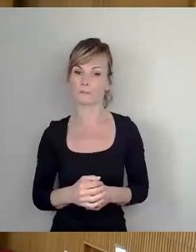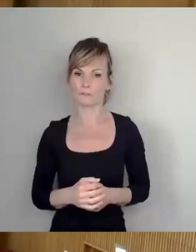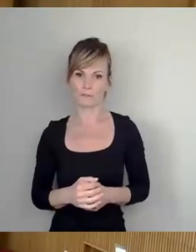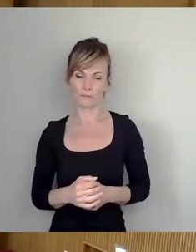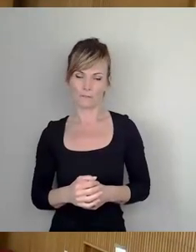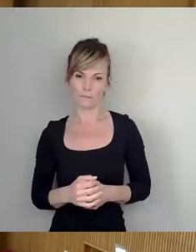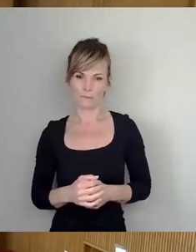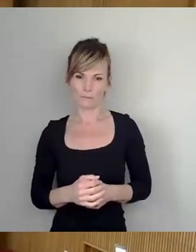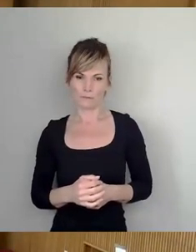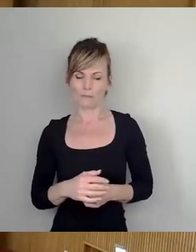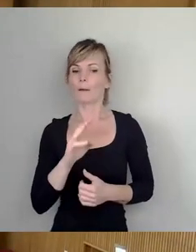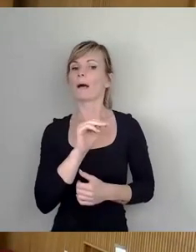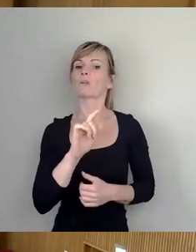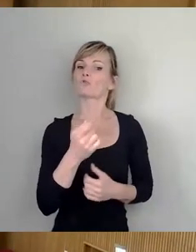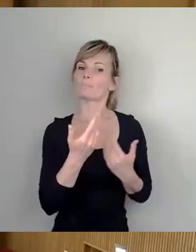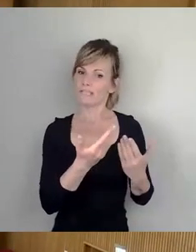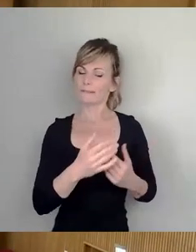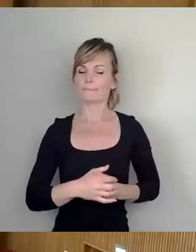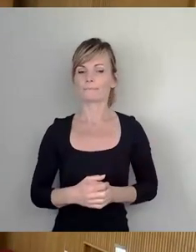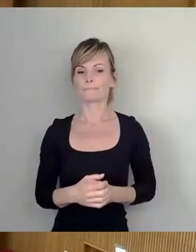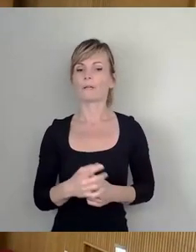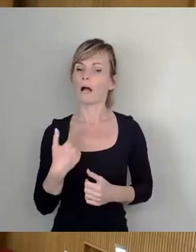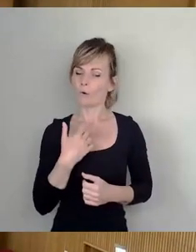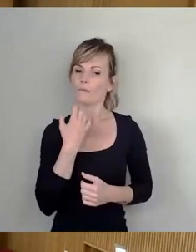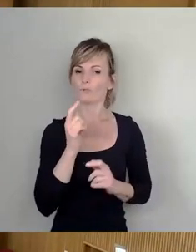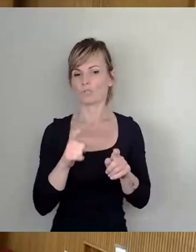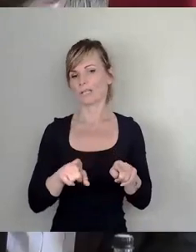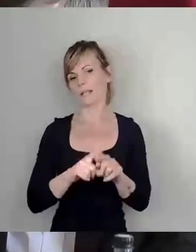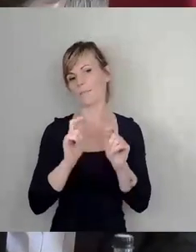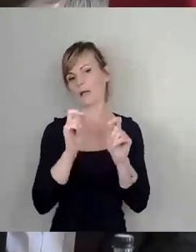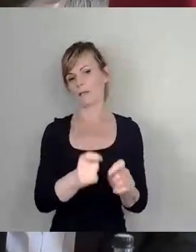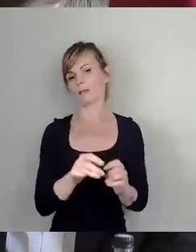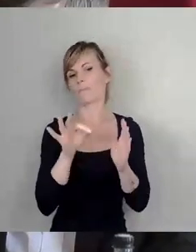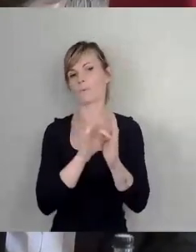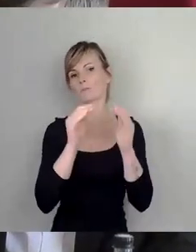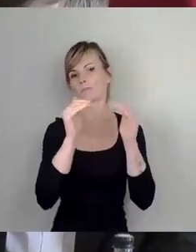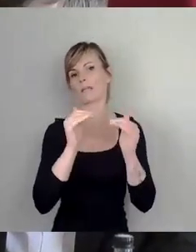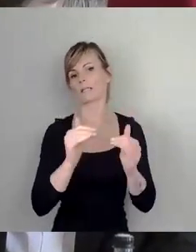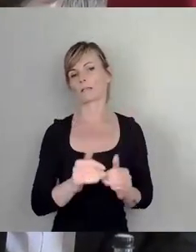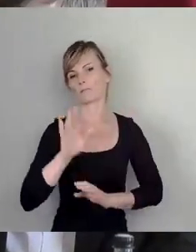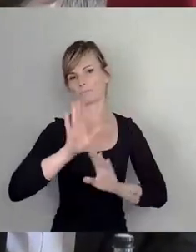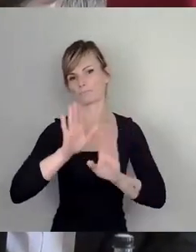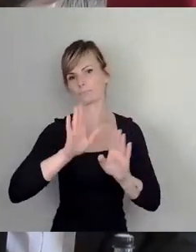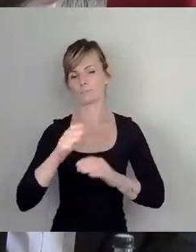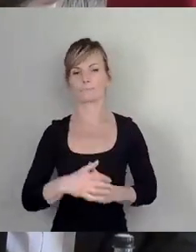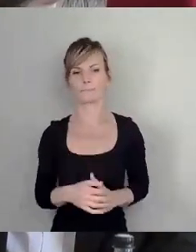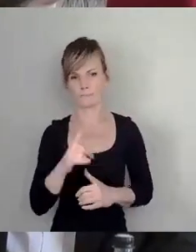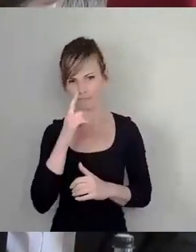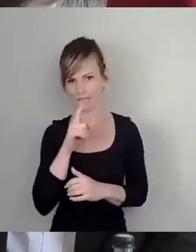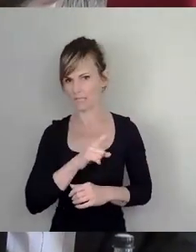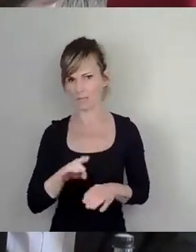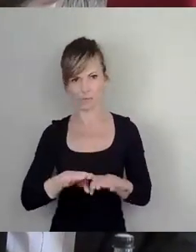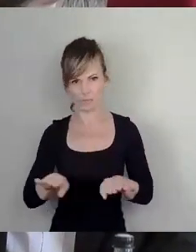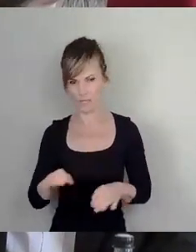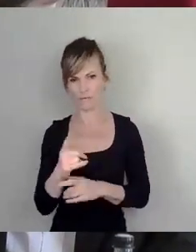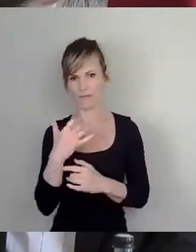Ich wollte ebenfalls eine punktweise Abstimmung beantragen, sofern nicht der federführende Ausschussbericht zur Grundlage gelegt wird. Also wenn nicht der